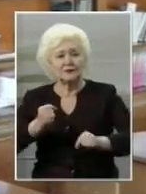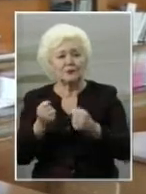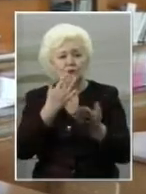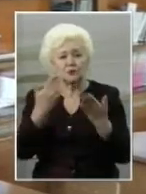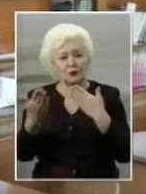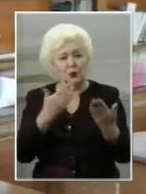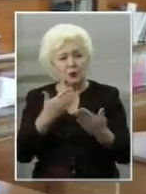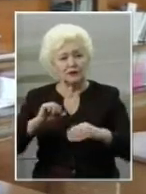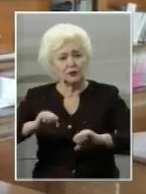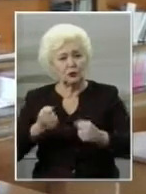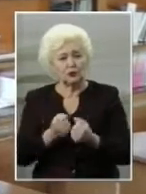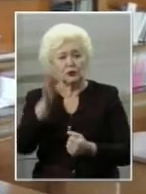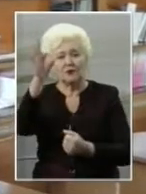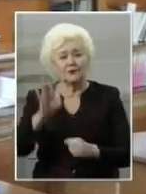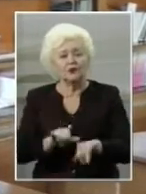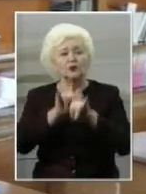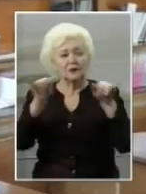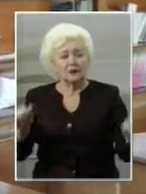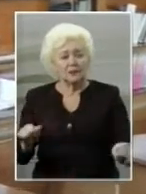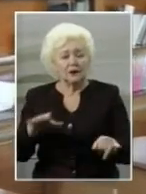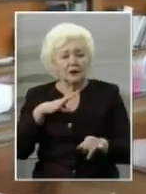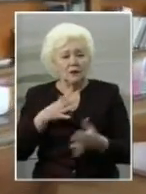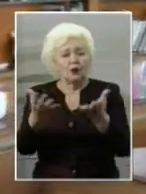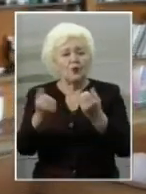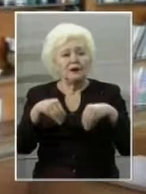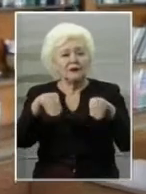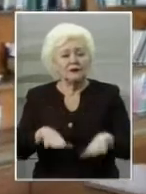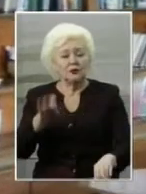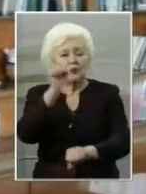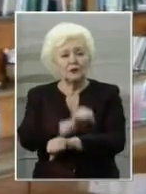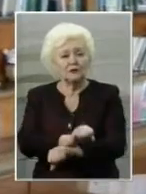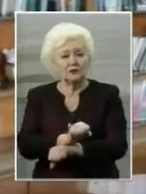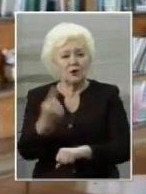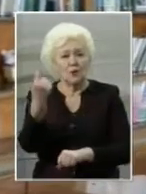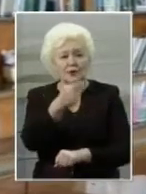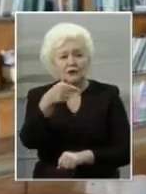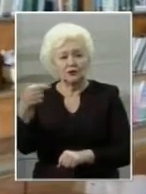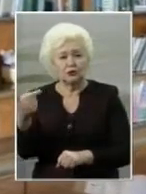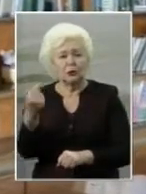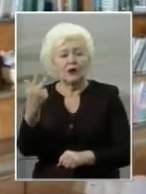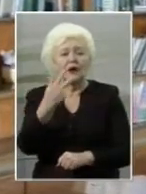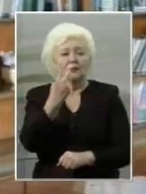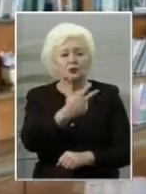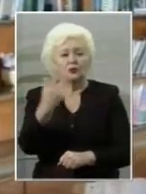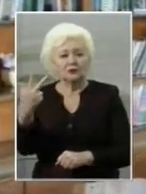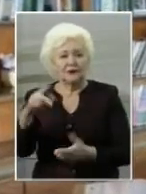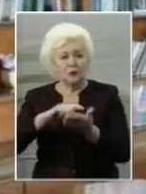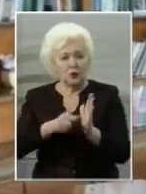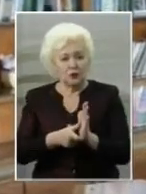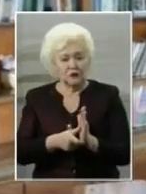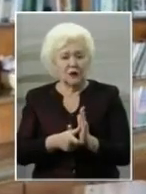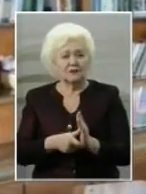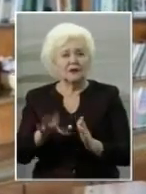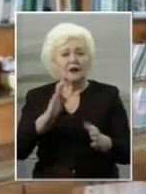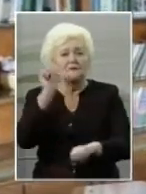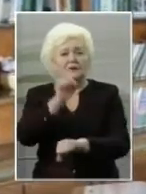і відсоток збільшувався, було прийнято рішення призупинити саме в першому, другому та третьому класах. Призупинений